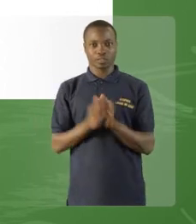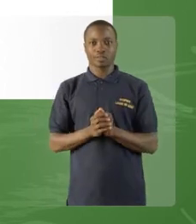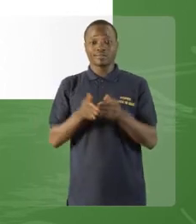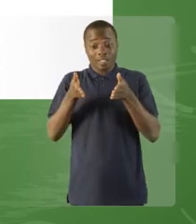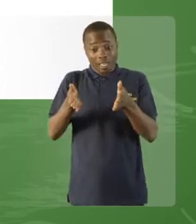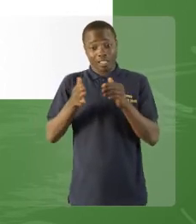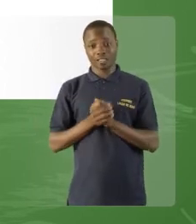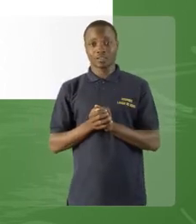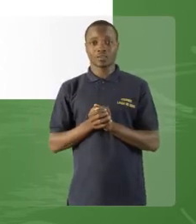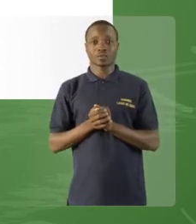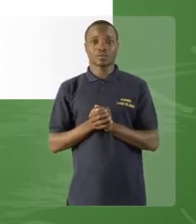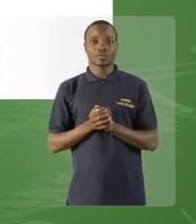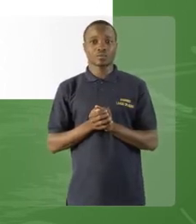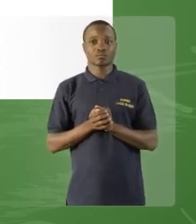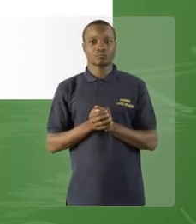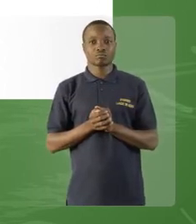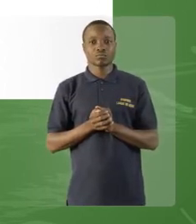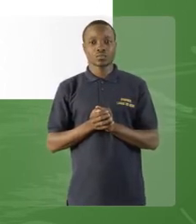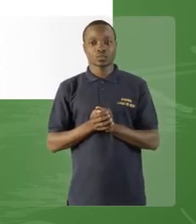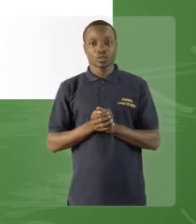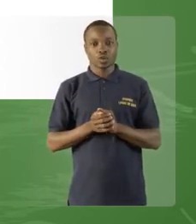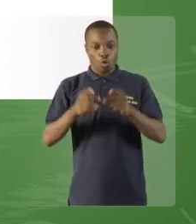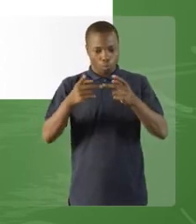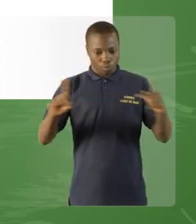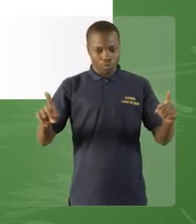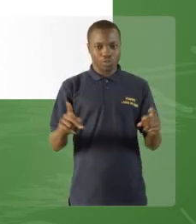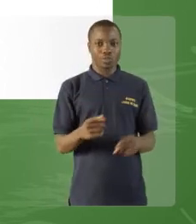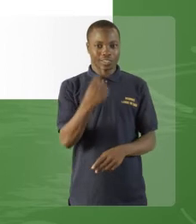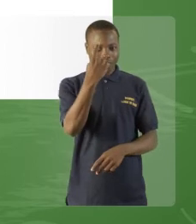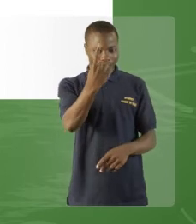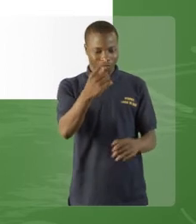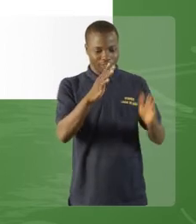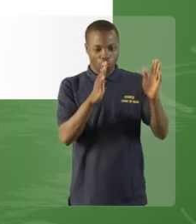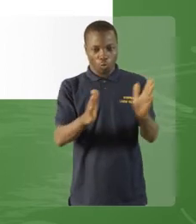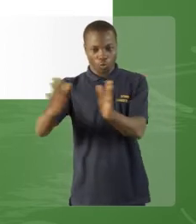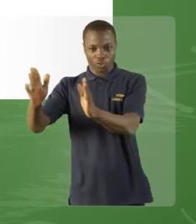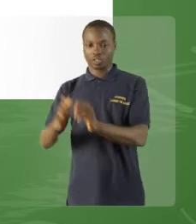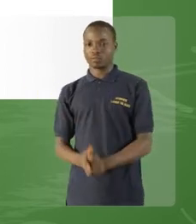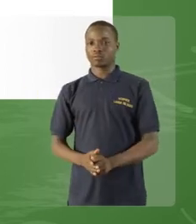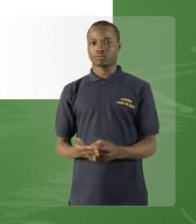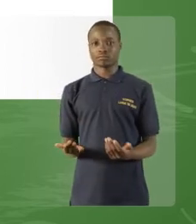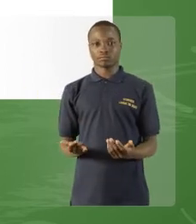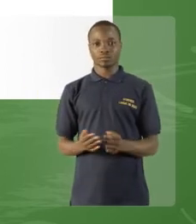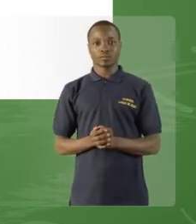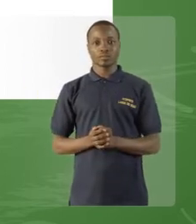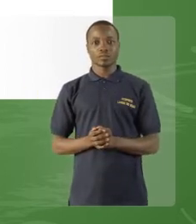indépendante, suivi des pointillés. Il faut écrire « coordonnée » ou « juste à poser ».